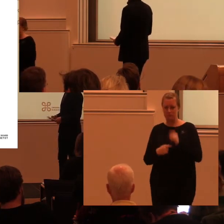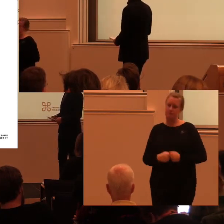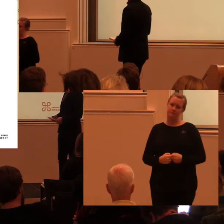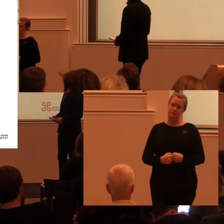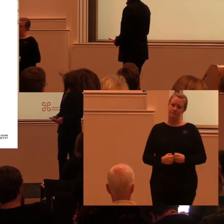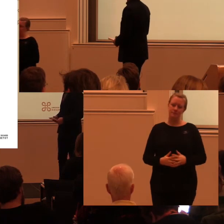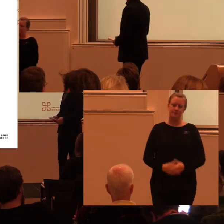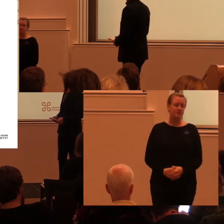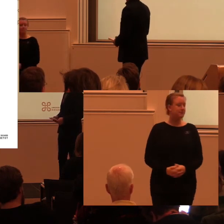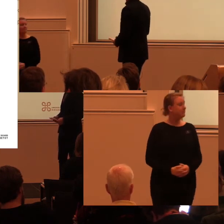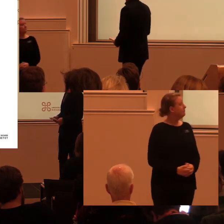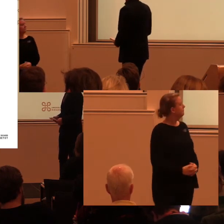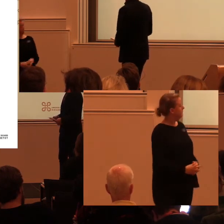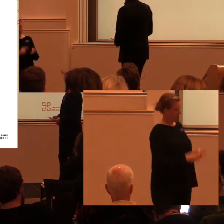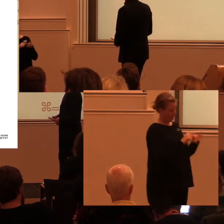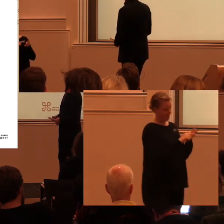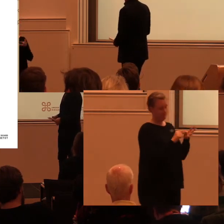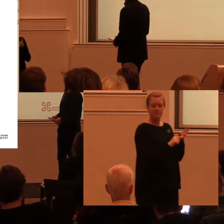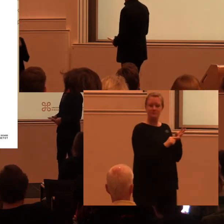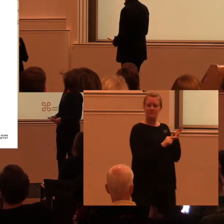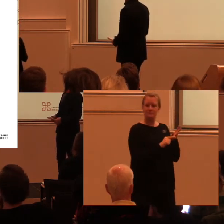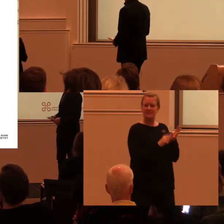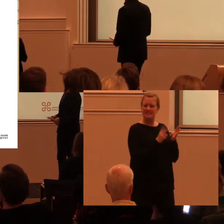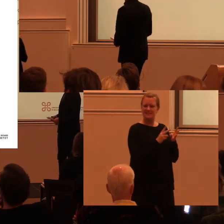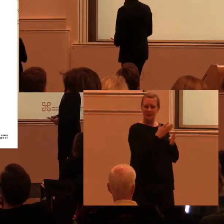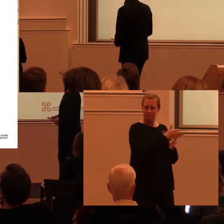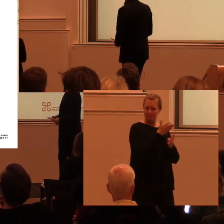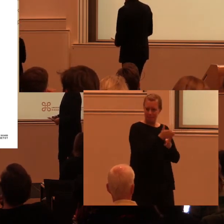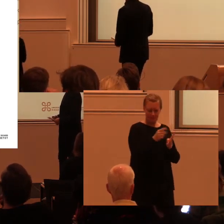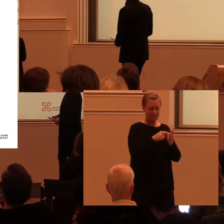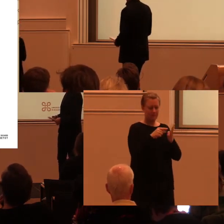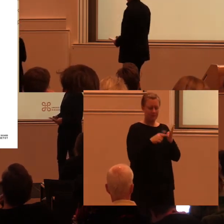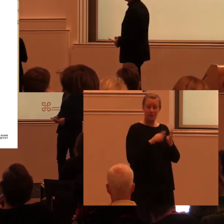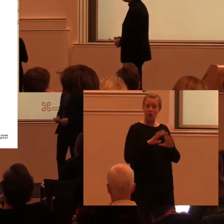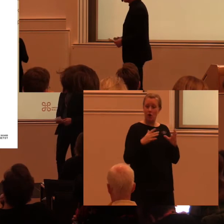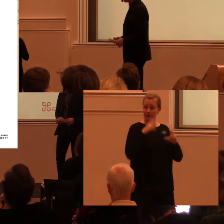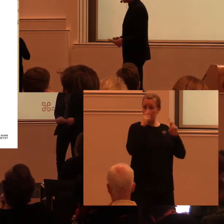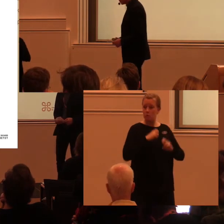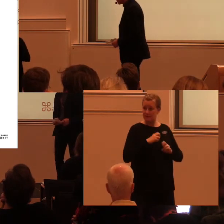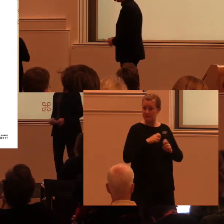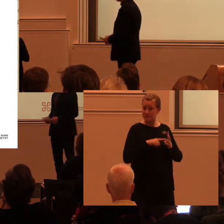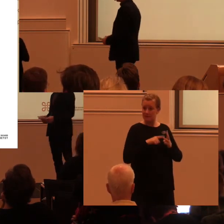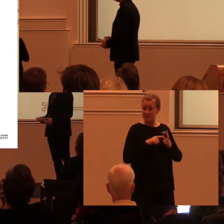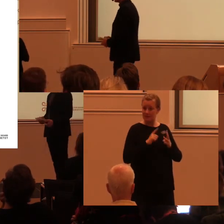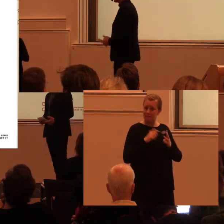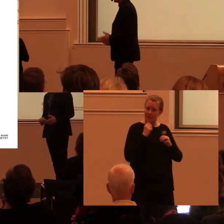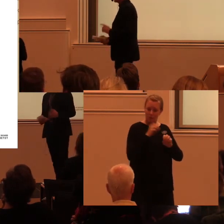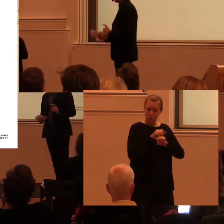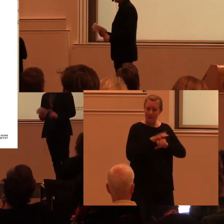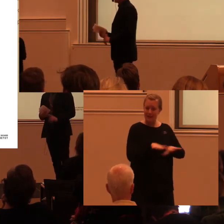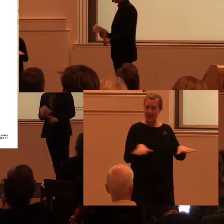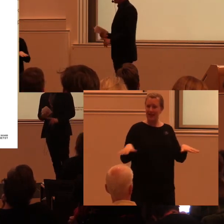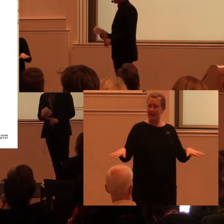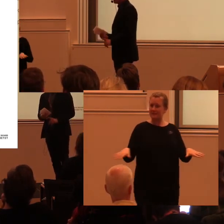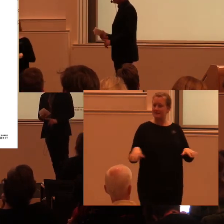Vi har två mål som går mer på tvärsan. Alltså att dels få en ökad forskning inom funktionshindersperspektivet på kulturmiljöområdet. Vi vill se,